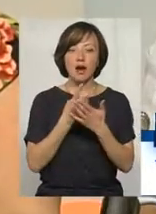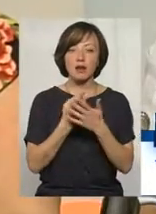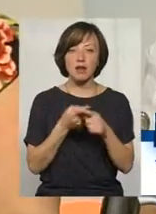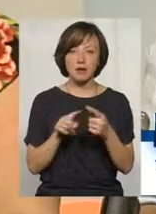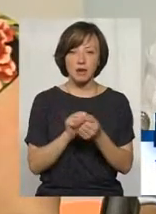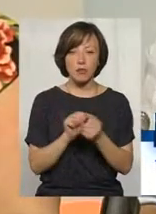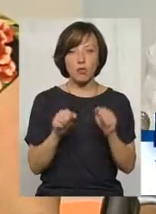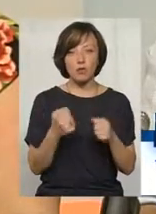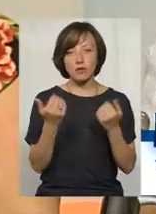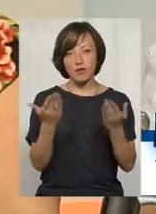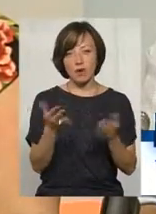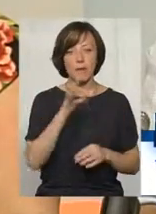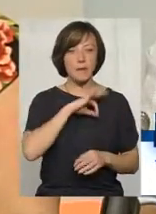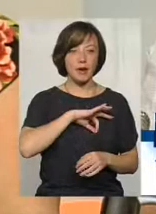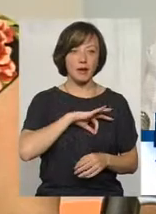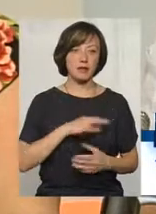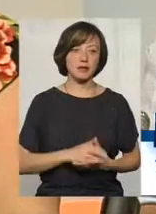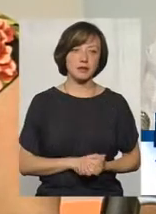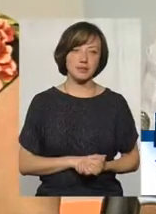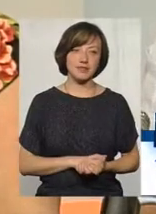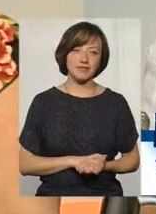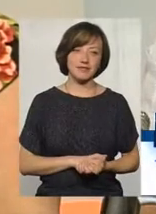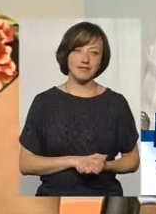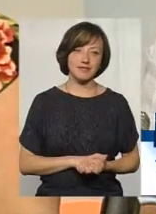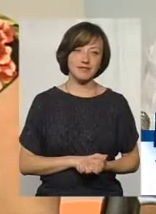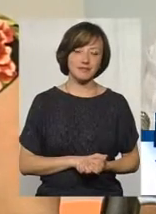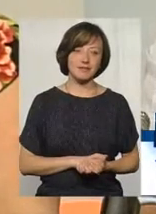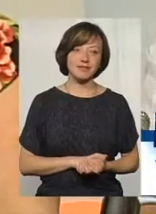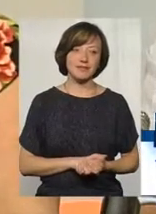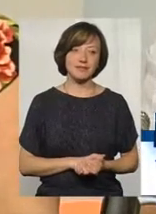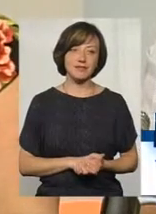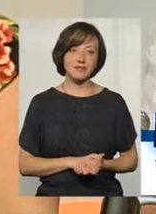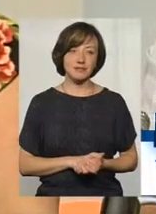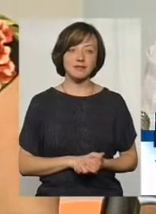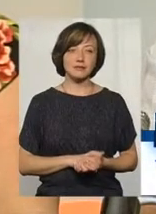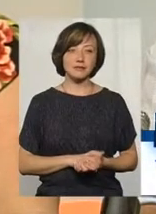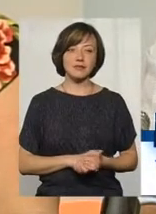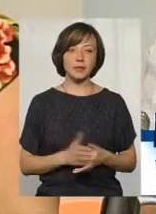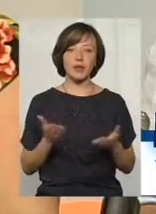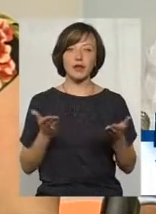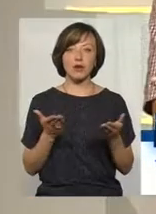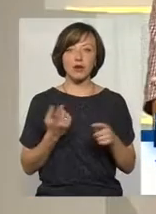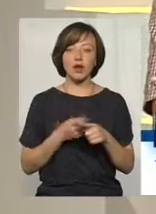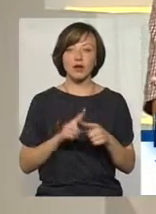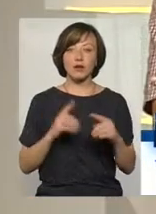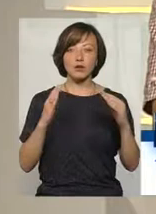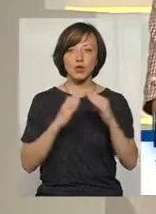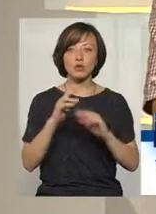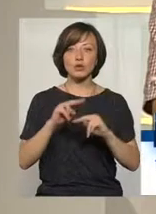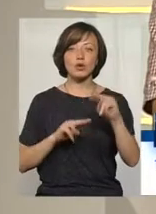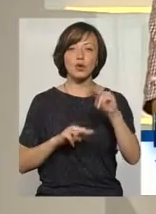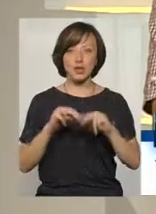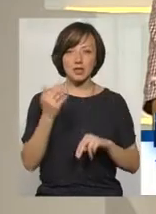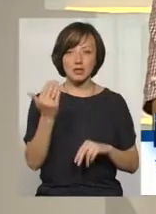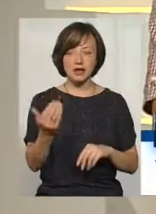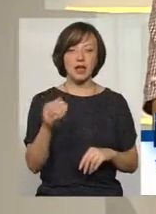Можливо, вони будуть полезні. Євгенович, зробили архілея, для яких цього дому зробився.